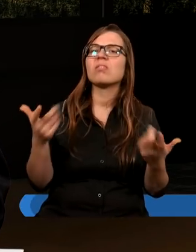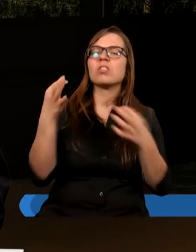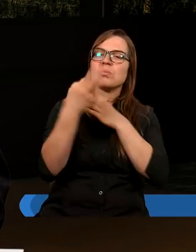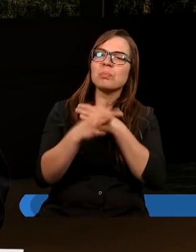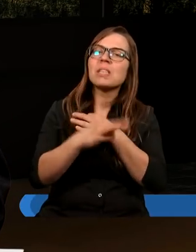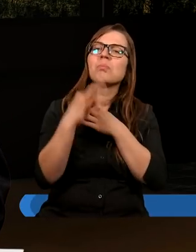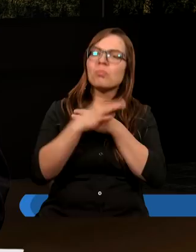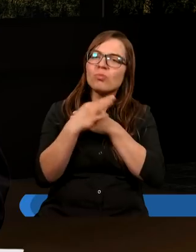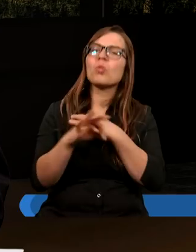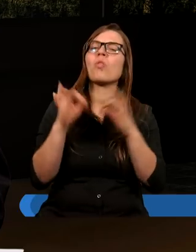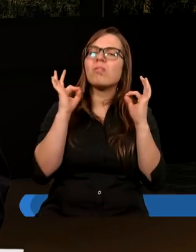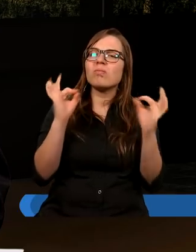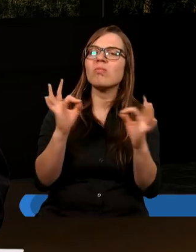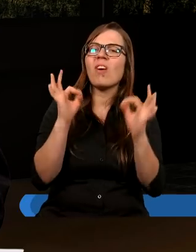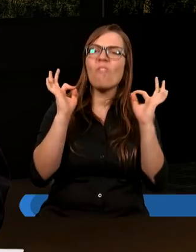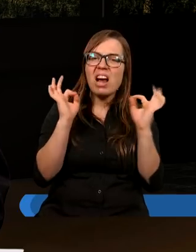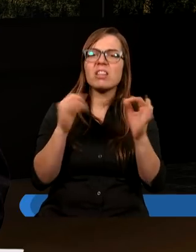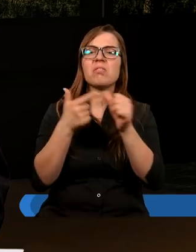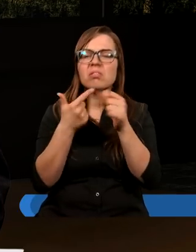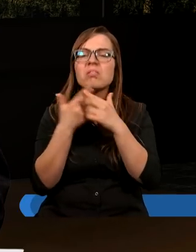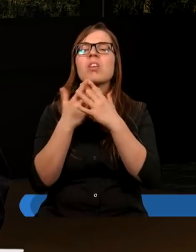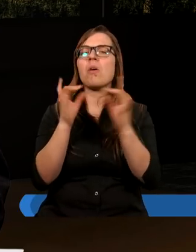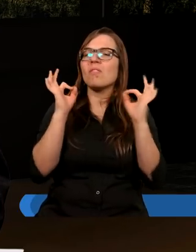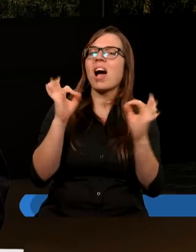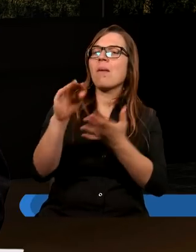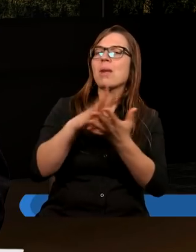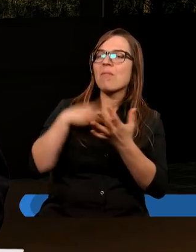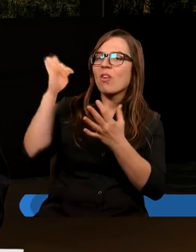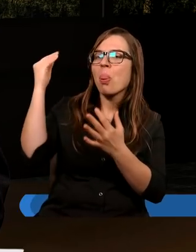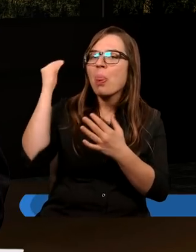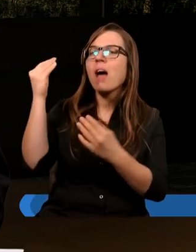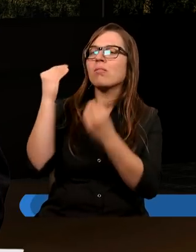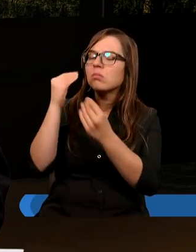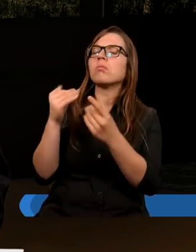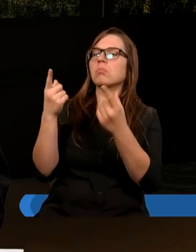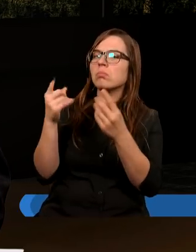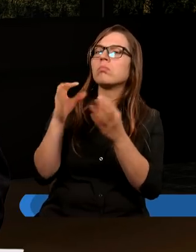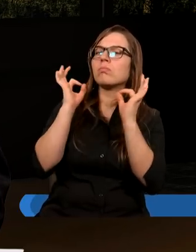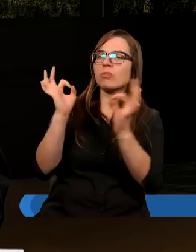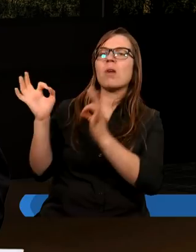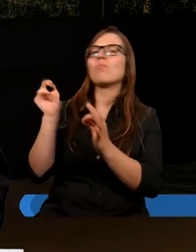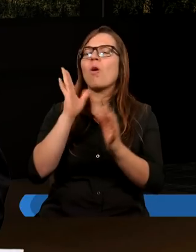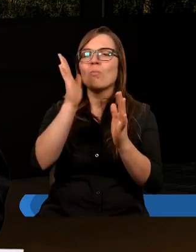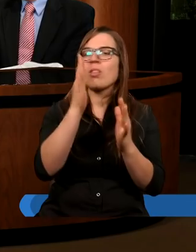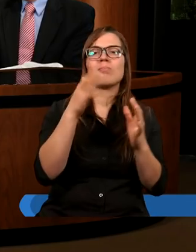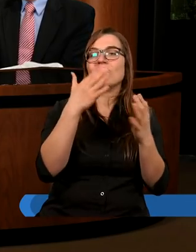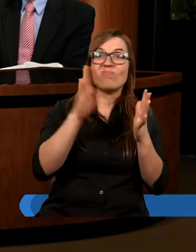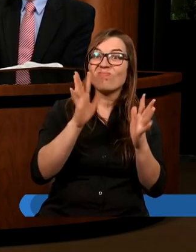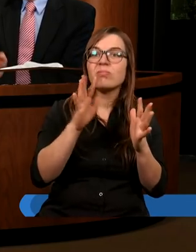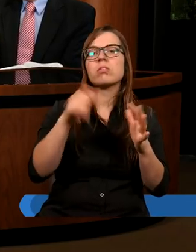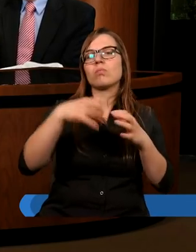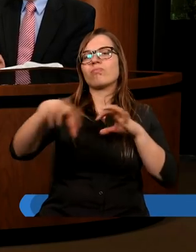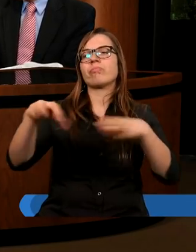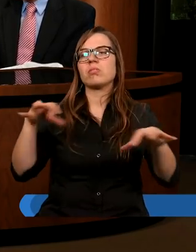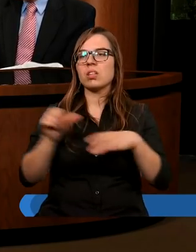studiowali Pismo Święte i dokładnie trzymali się nauk Pisma Świętego, bo inaczej na pewno będą podziały. Jedno